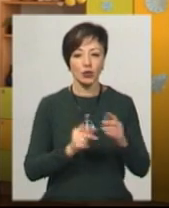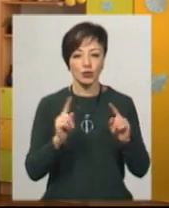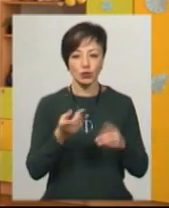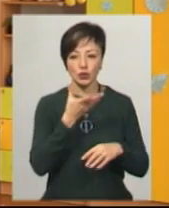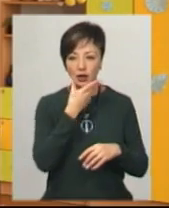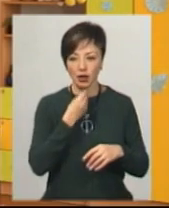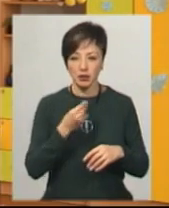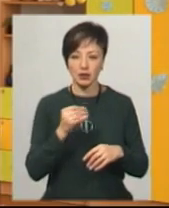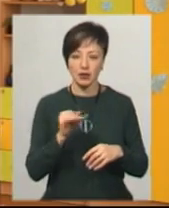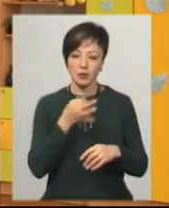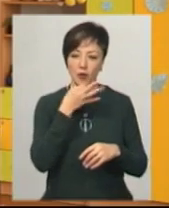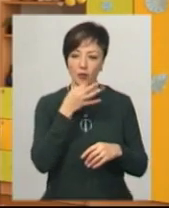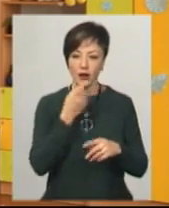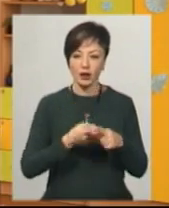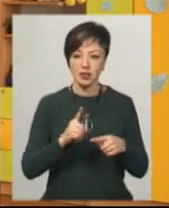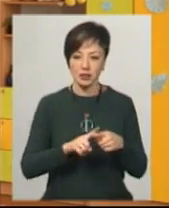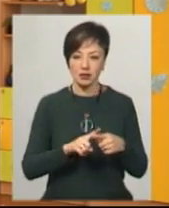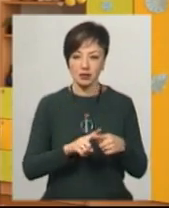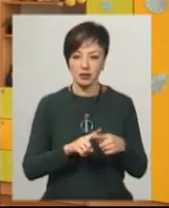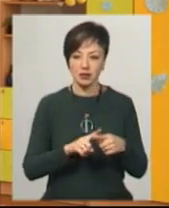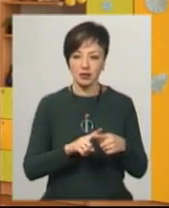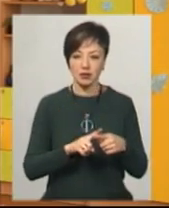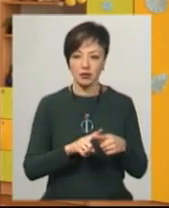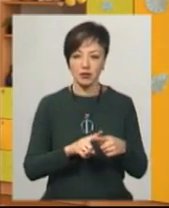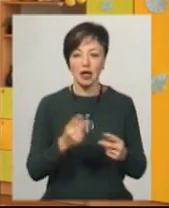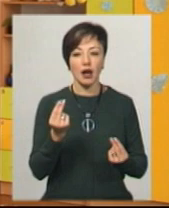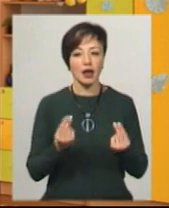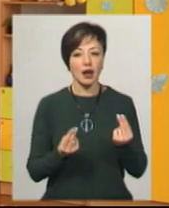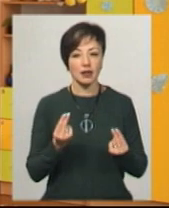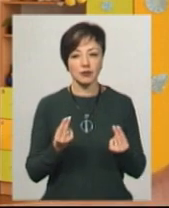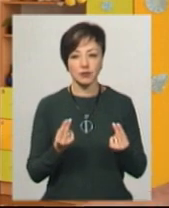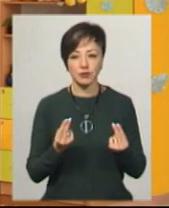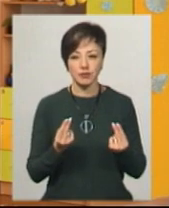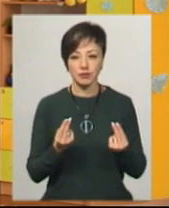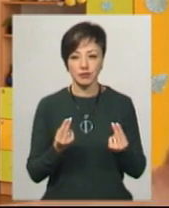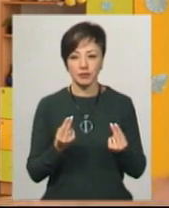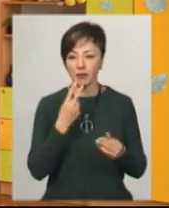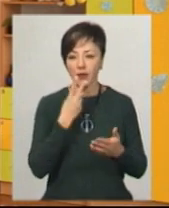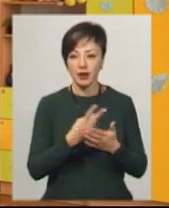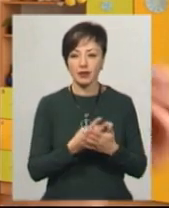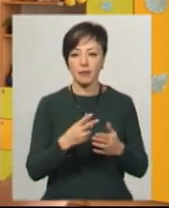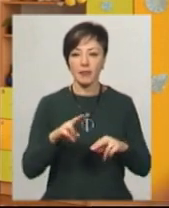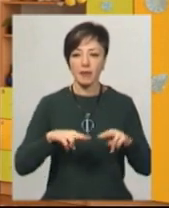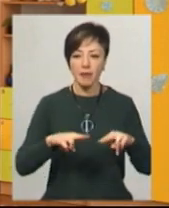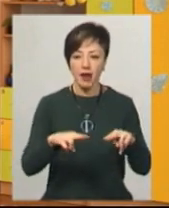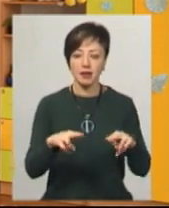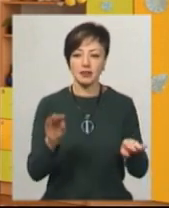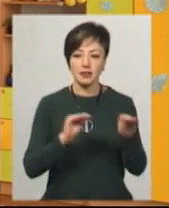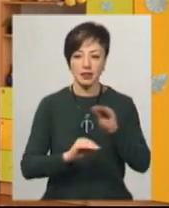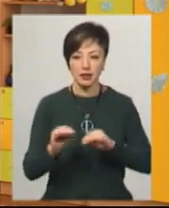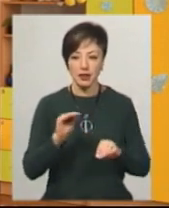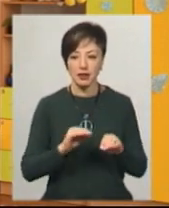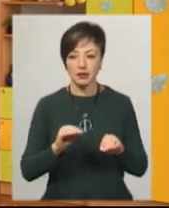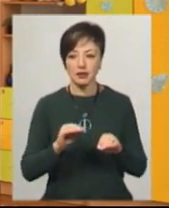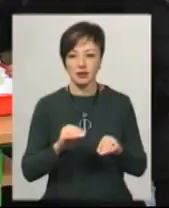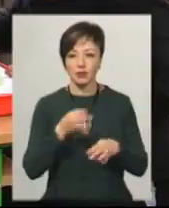і полюбляють це. Вони дуже полюбляють грати, от ви бачите все пазлики, складати,